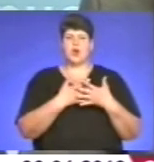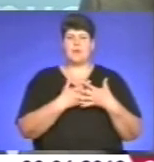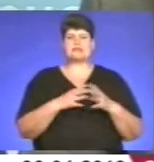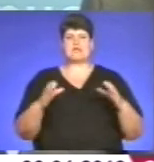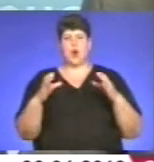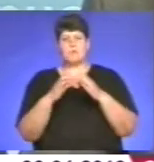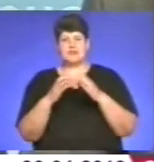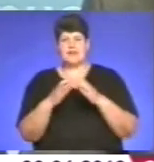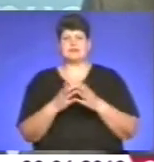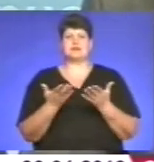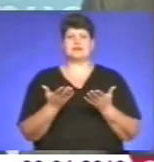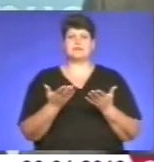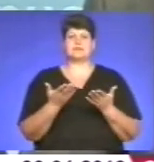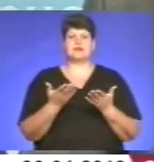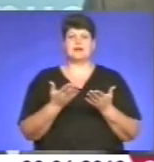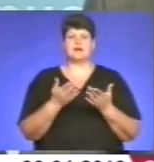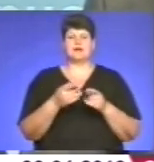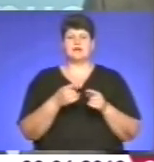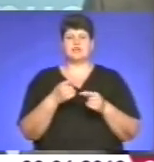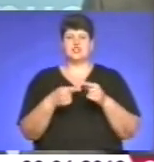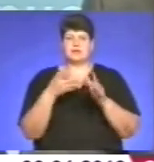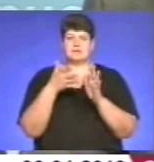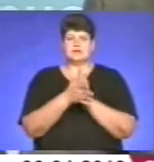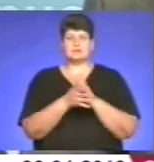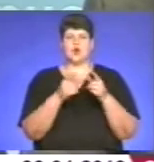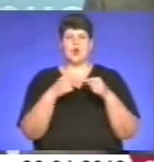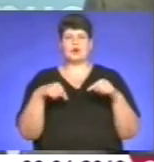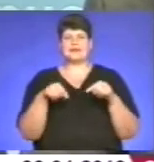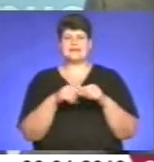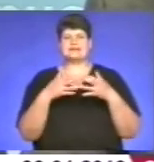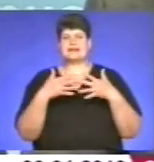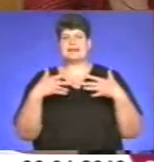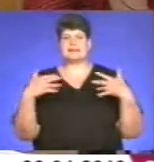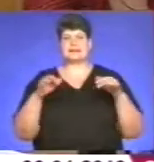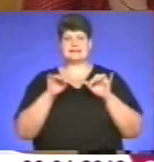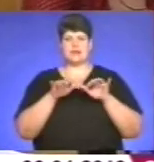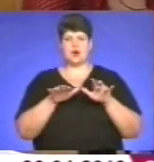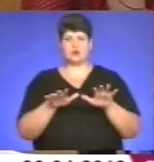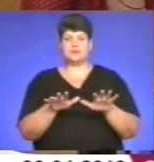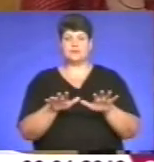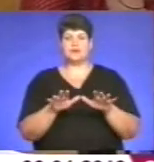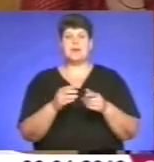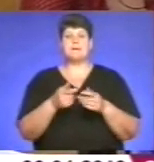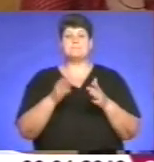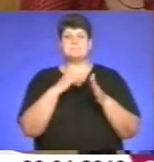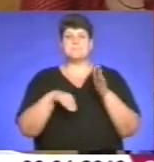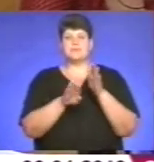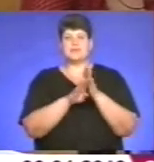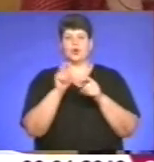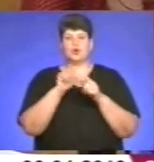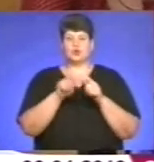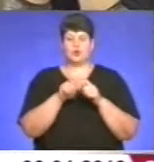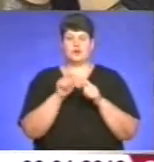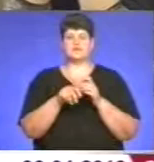'єднань, через призму організації різноманітних заходів. Під контролем членів комісії програми